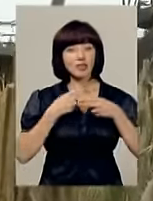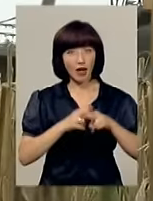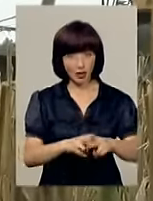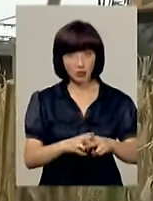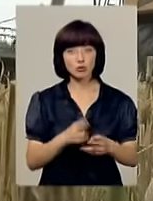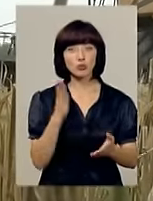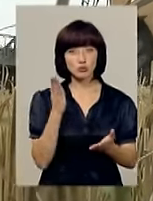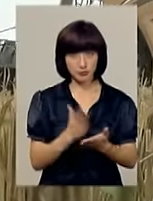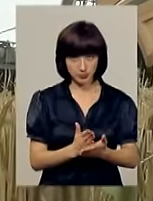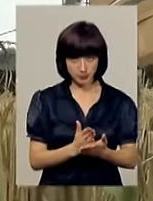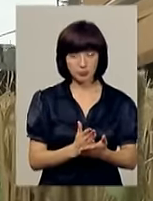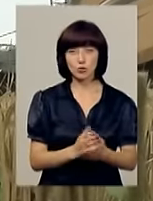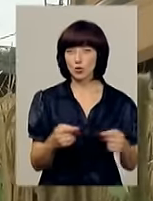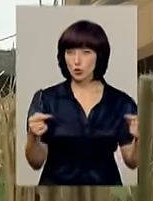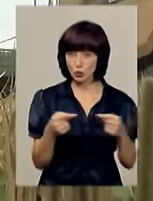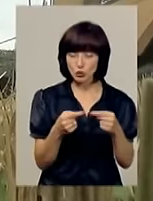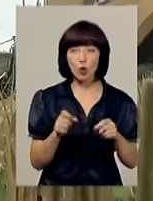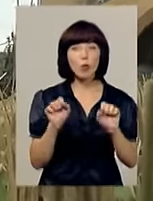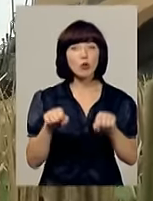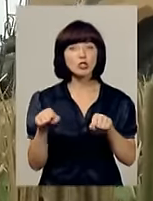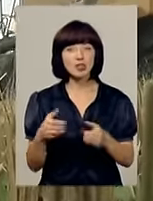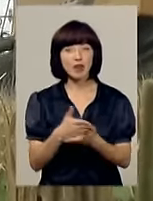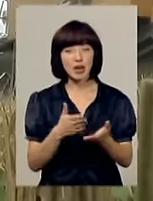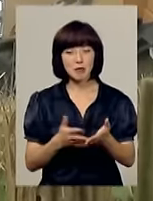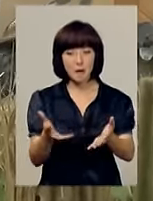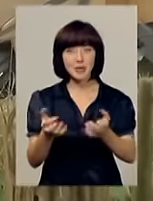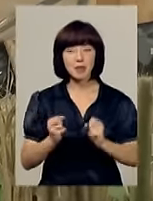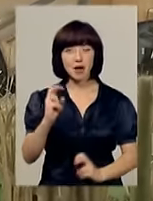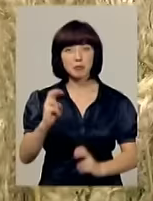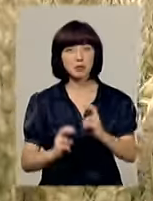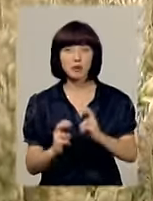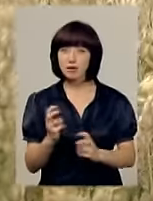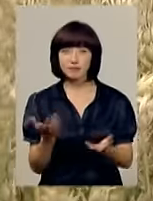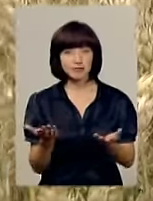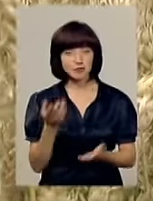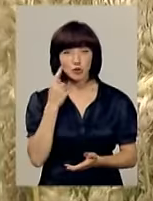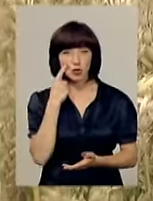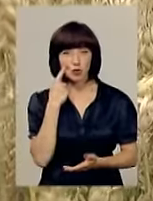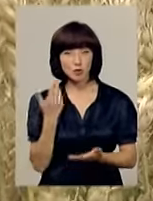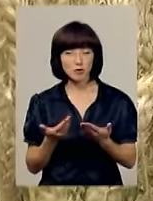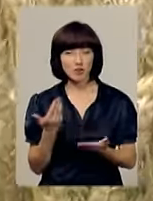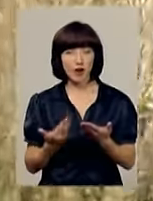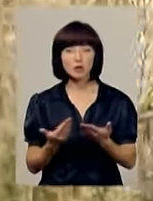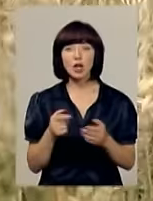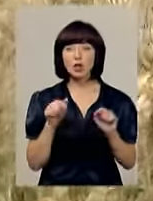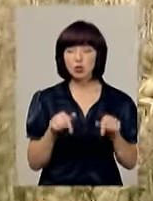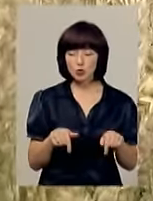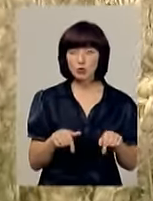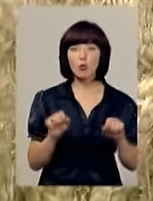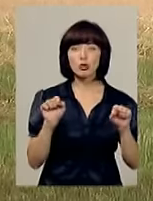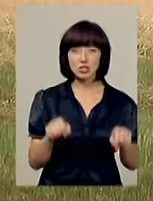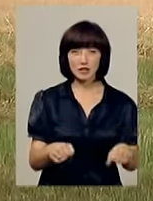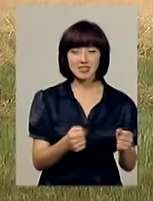агроформування забезпечені гарантовано, то можливості хлібоприймальних підприємств викликають сумніви. На думку фахівців, тут цілком